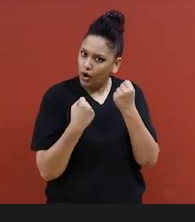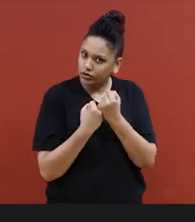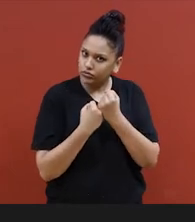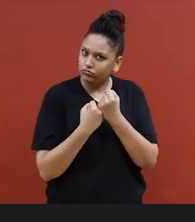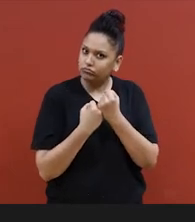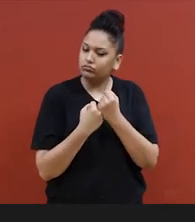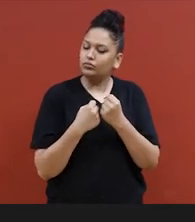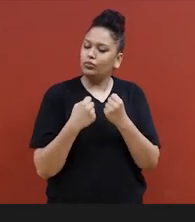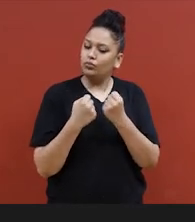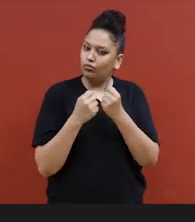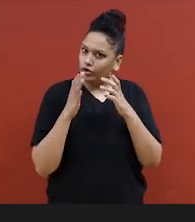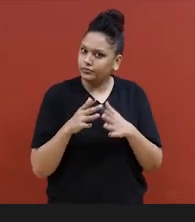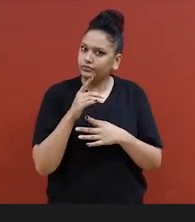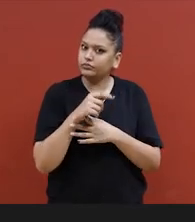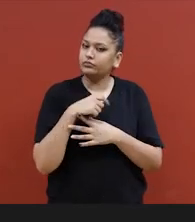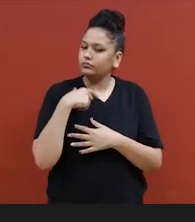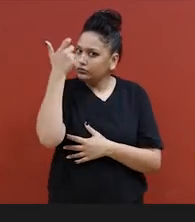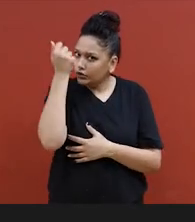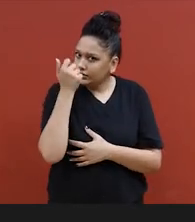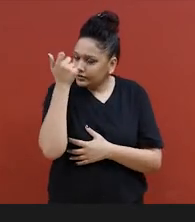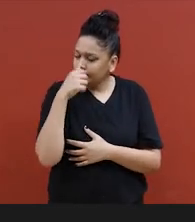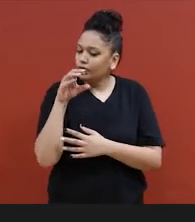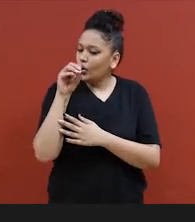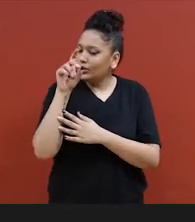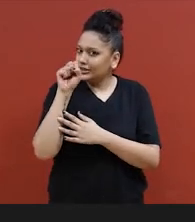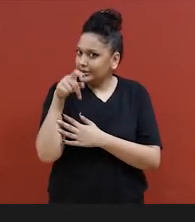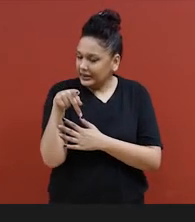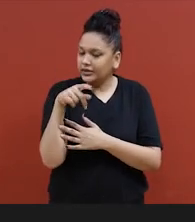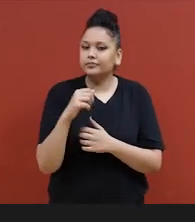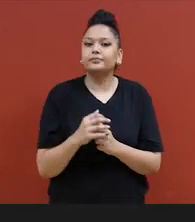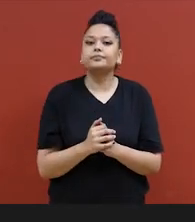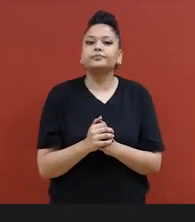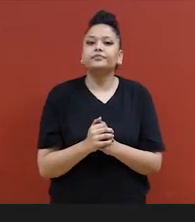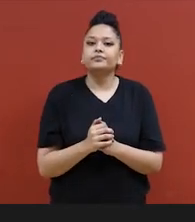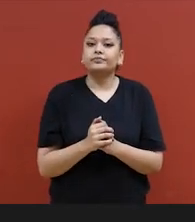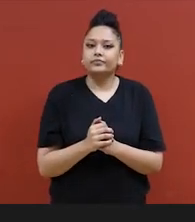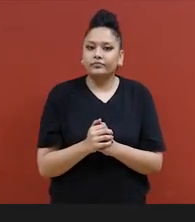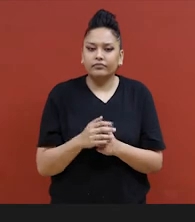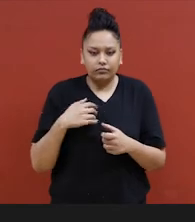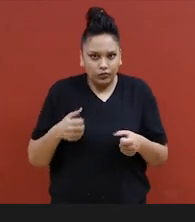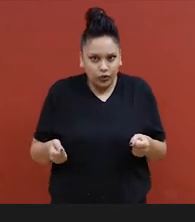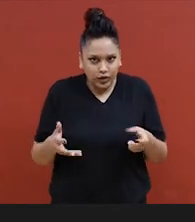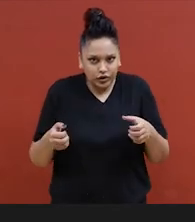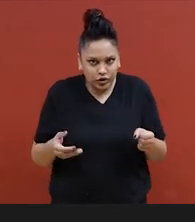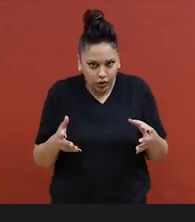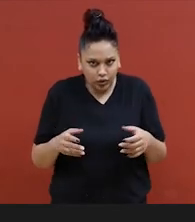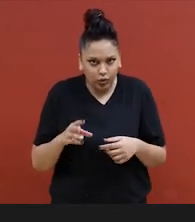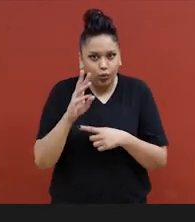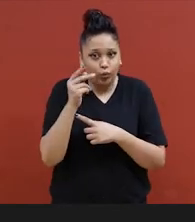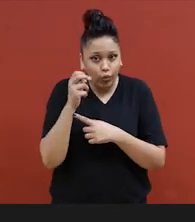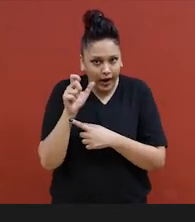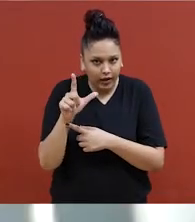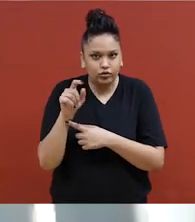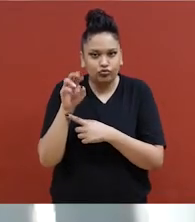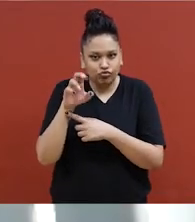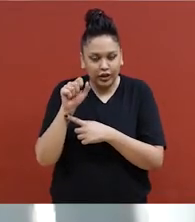Je vis dans un logement avec service de soutien. Je suis sur le POSPH, je suis inscrite pour l'aide aux transports, j'ai des médecins. Donc, quand ils remplissent